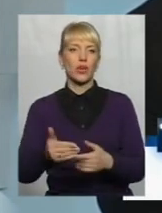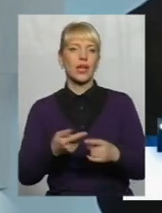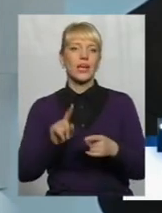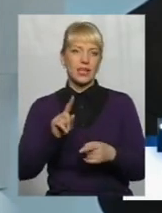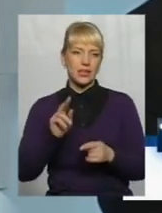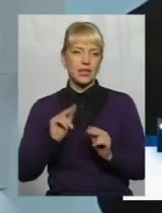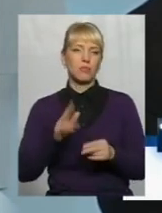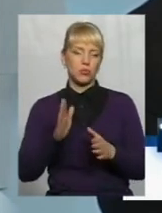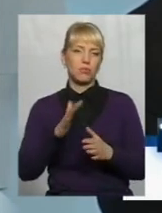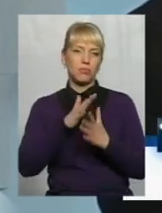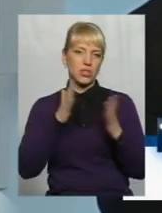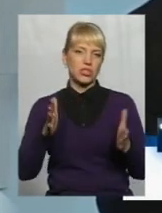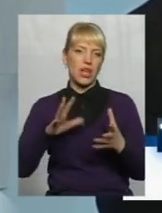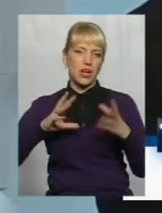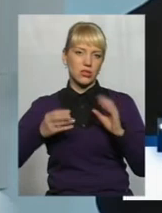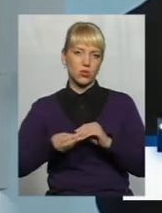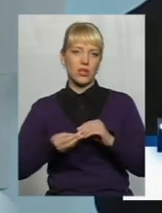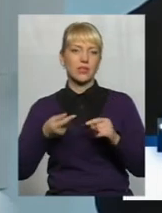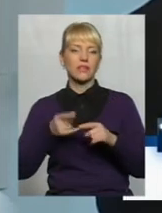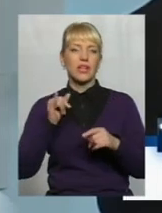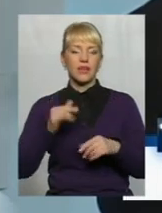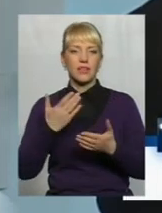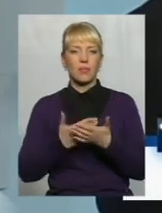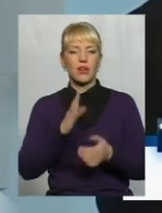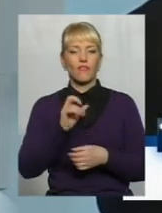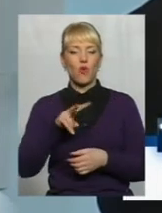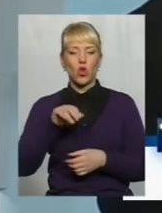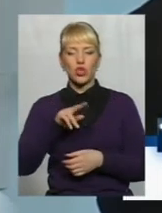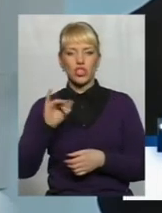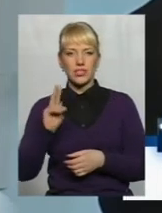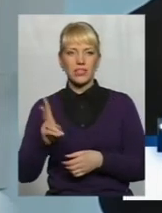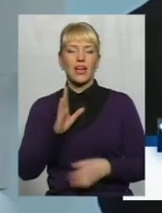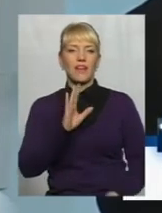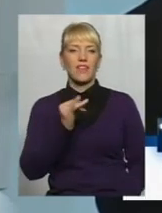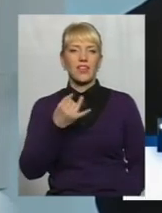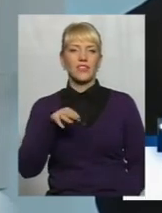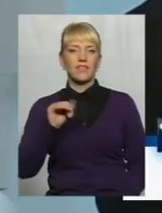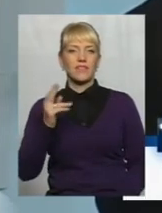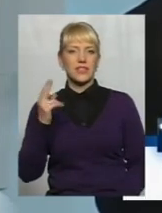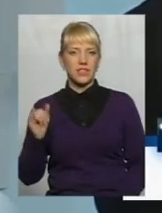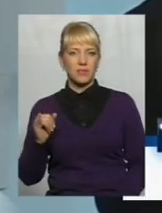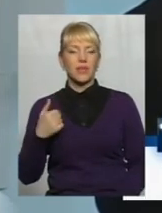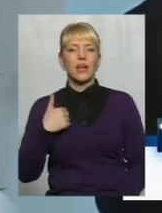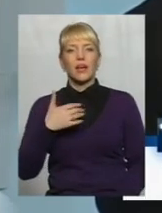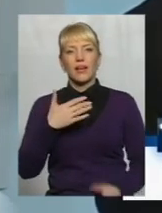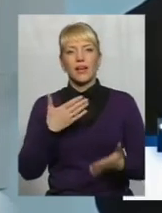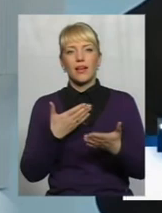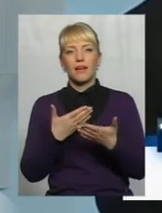Матимемо конкретні результати. Ми от в Волочівську, у Вільтівцях, де ми були вже. От ряд